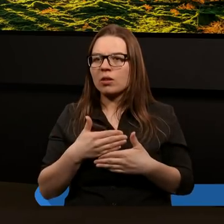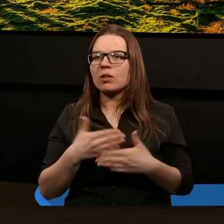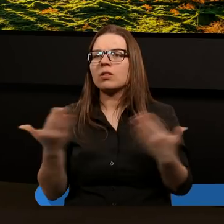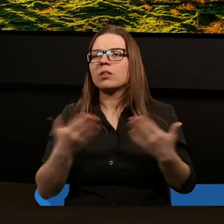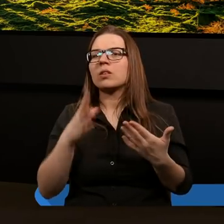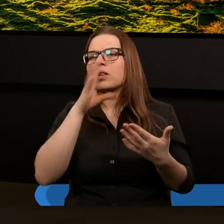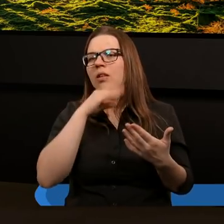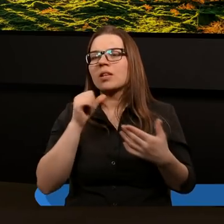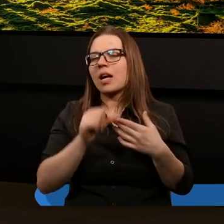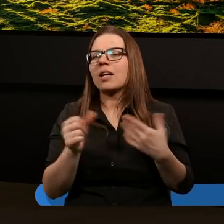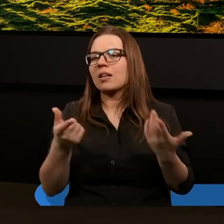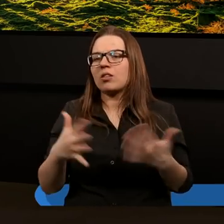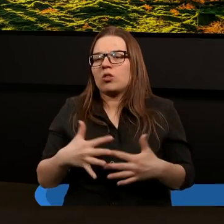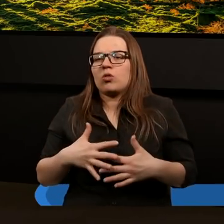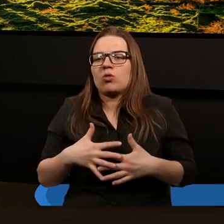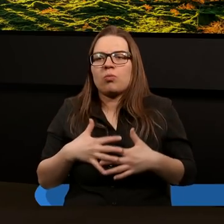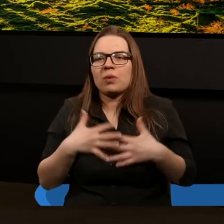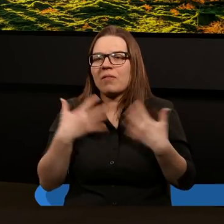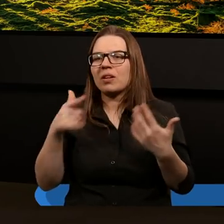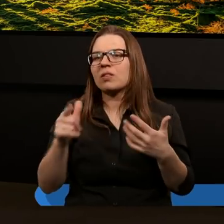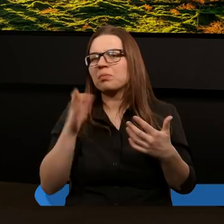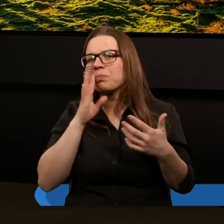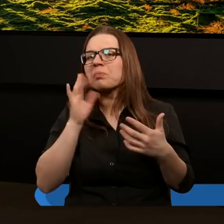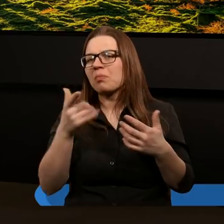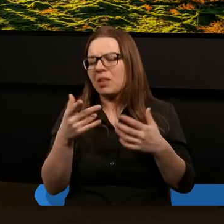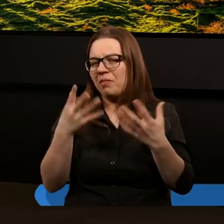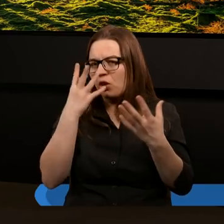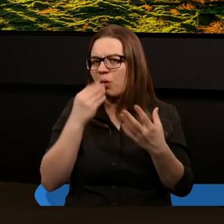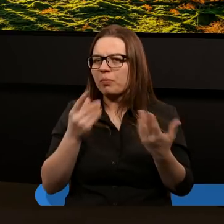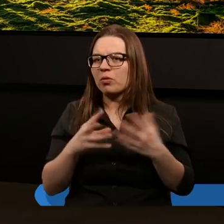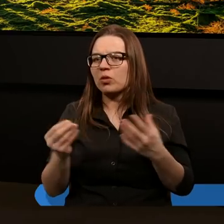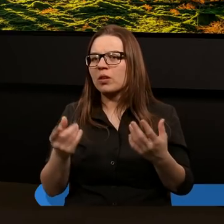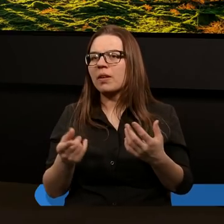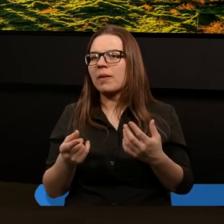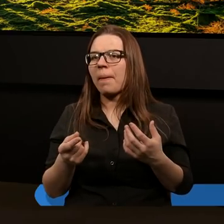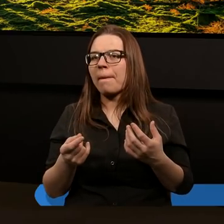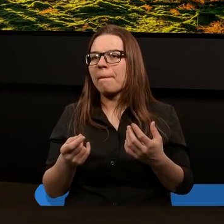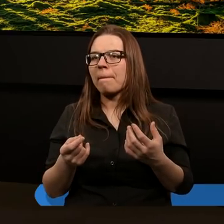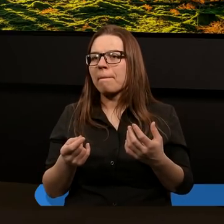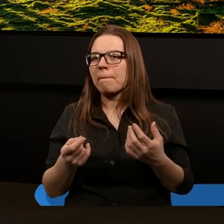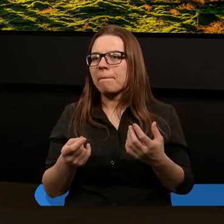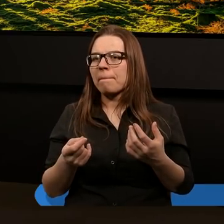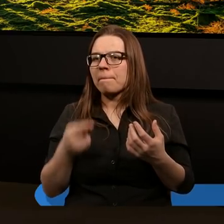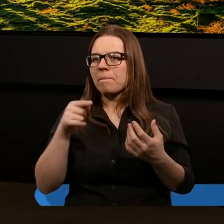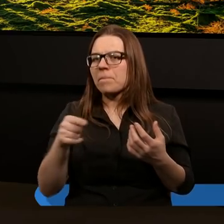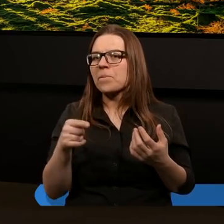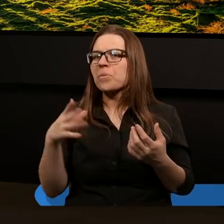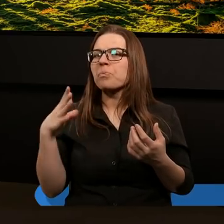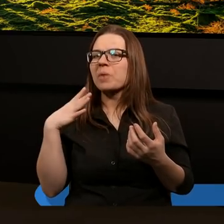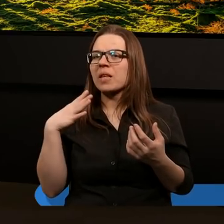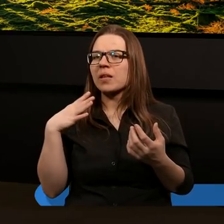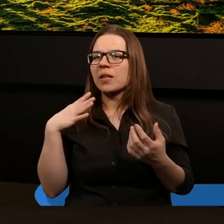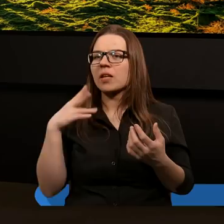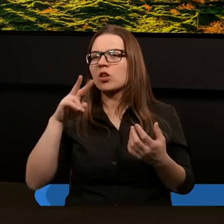gdzie księżyc jest zdumiewający, krwisty jakby wór obleczony. To był